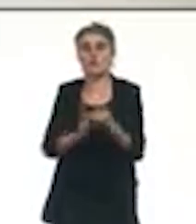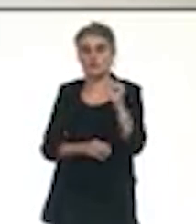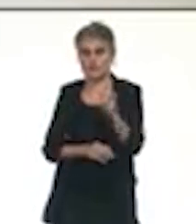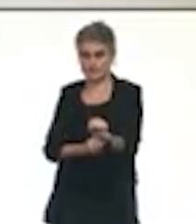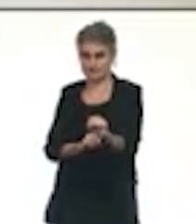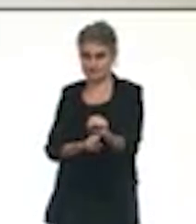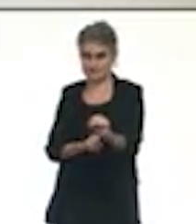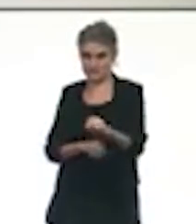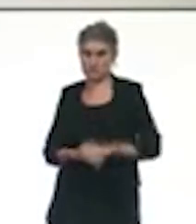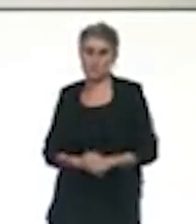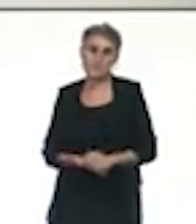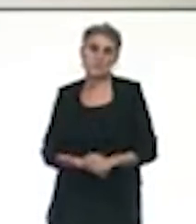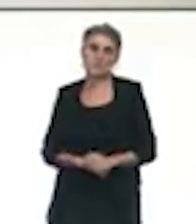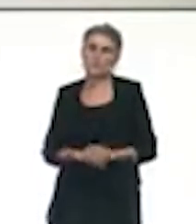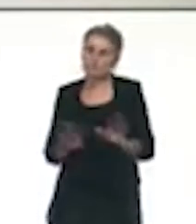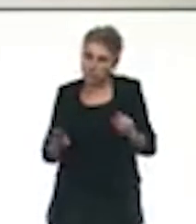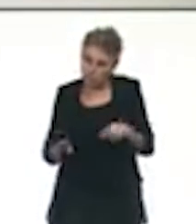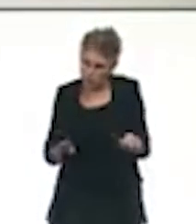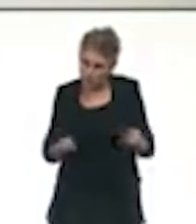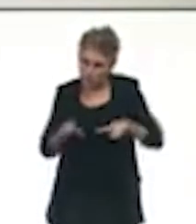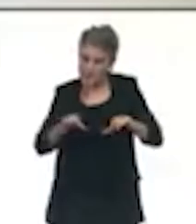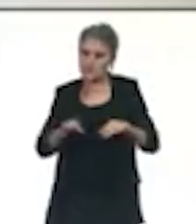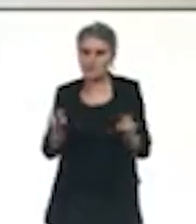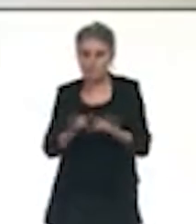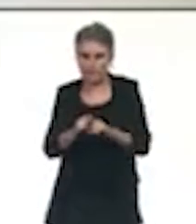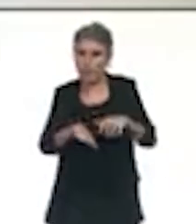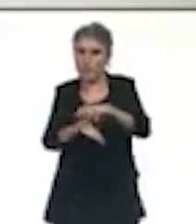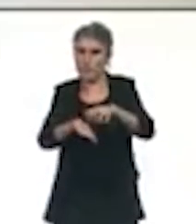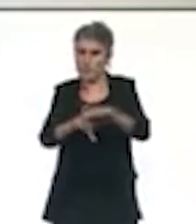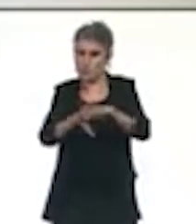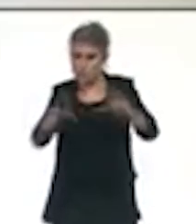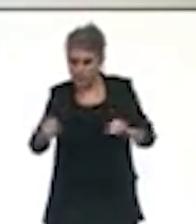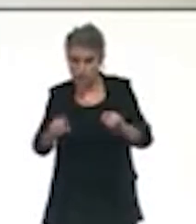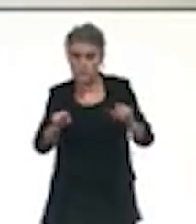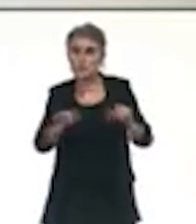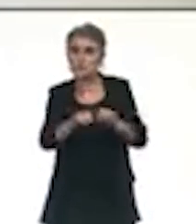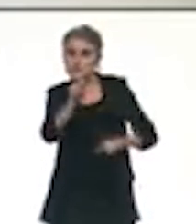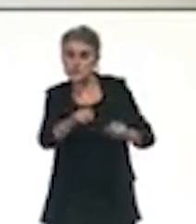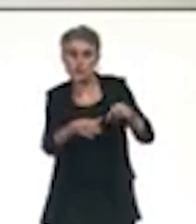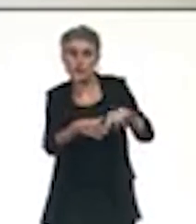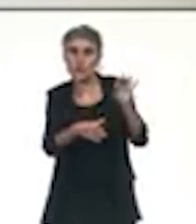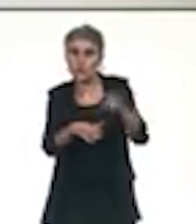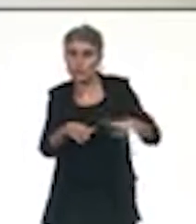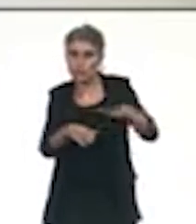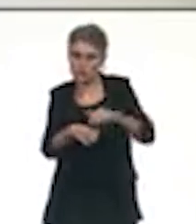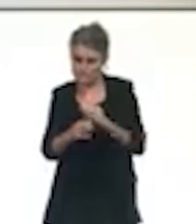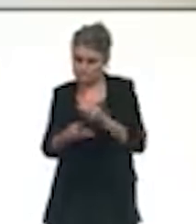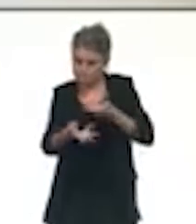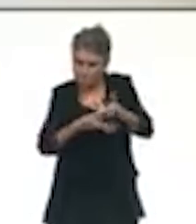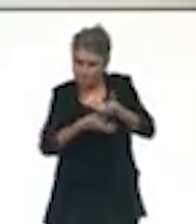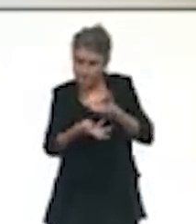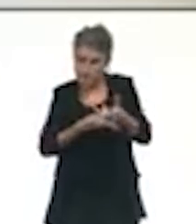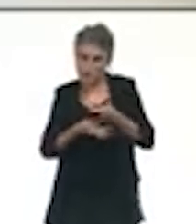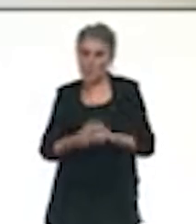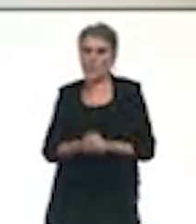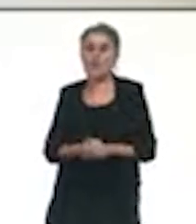de la même manière, d'une concertation avec le préfet et les élus locaux. Ces mesures, j'ai conscience qu'elles